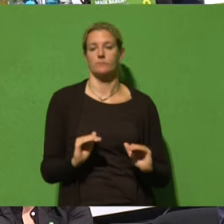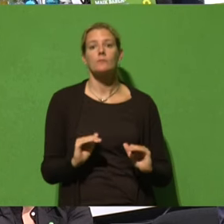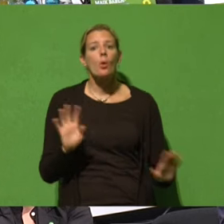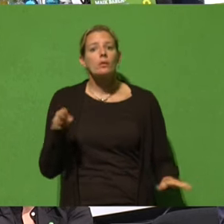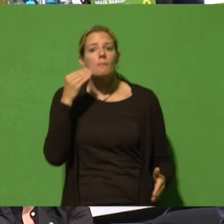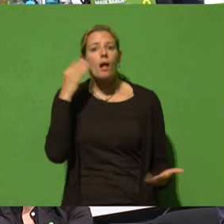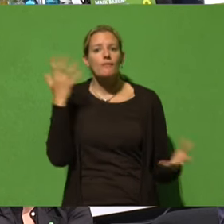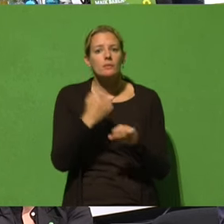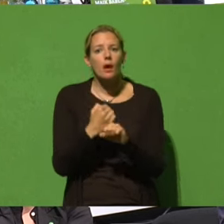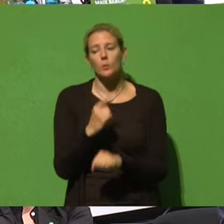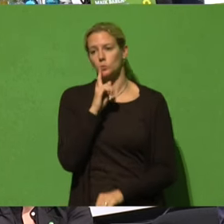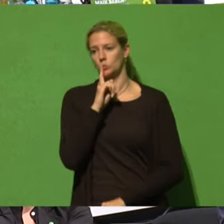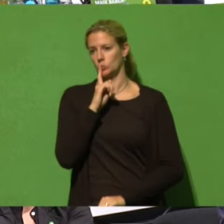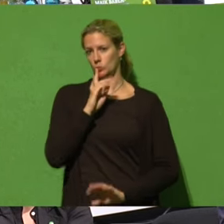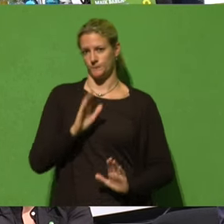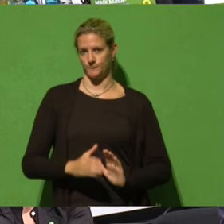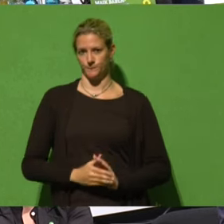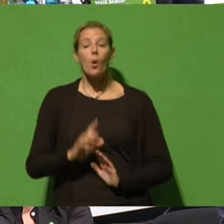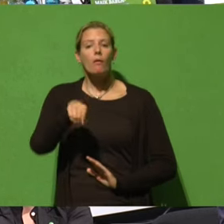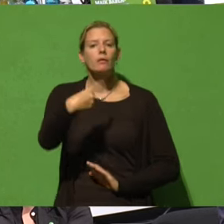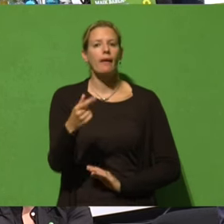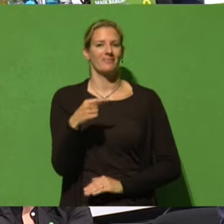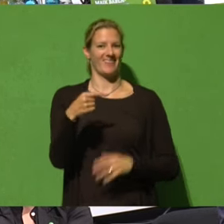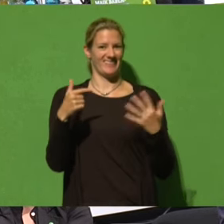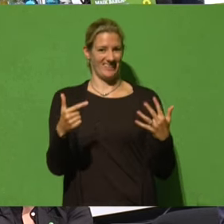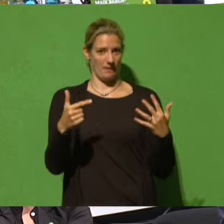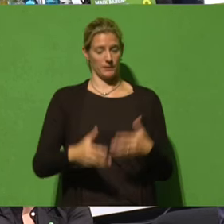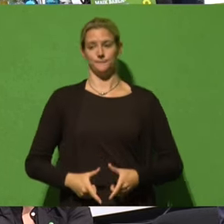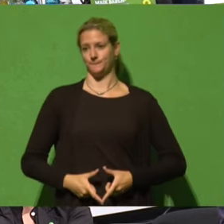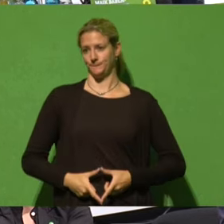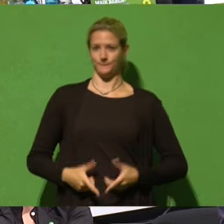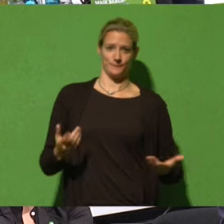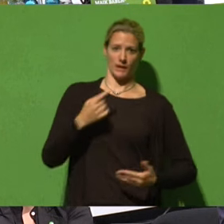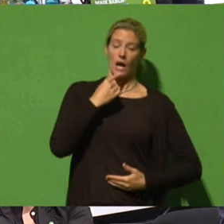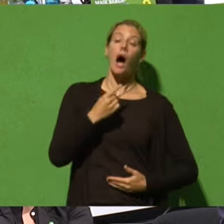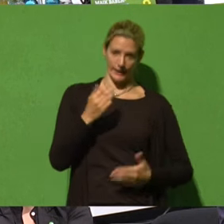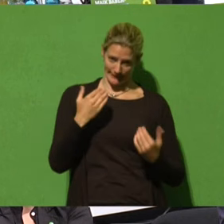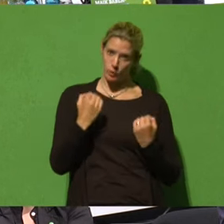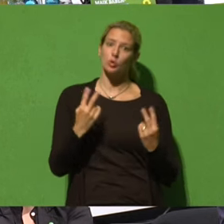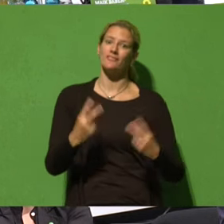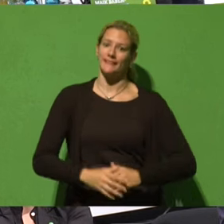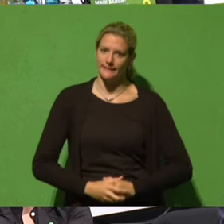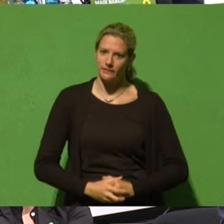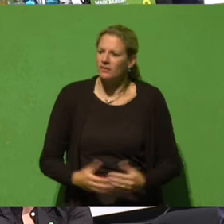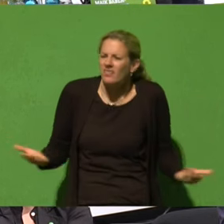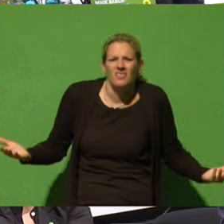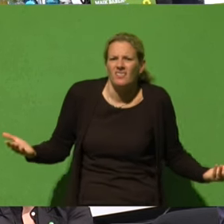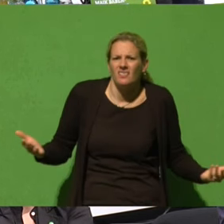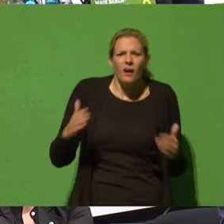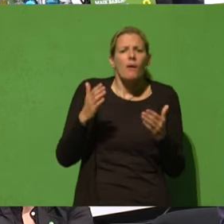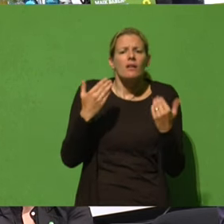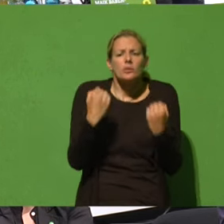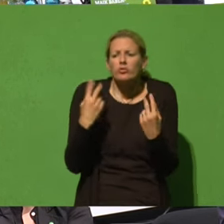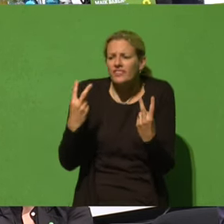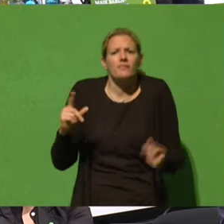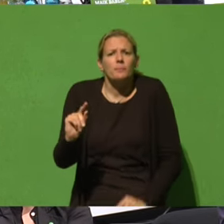Und dann stellt sie sich wieder hin auf den G7-Gipfel und sagt, Klimaschutz ist wichtig. Ja, was heißt denn, wenn Klimaschutz wichtig